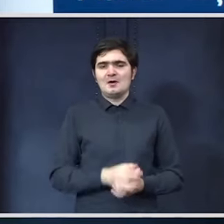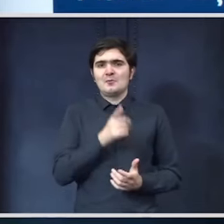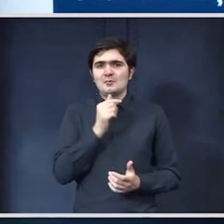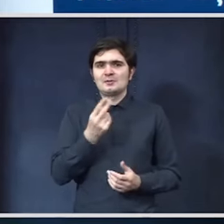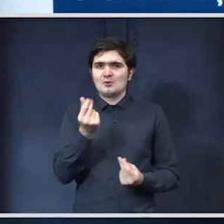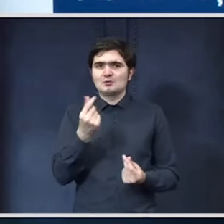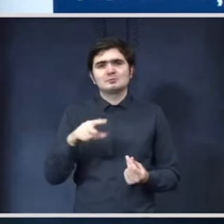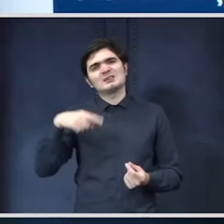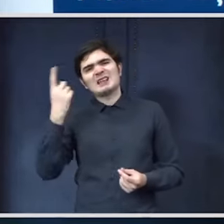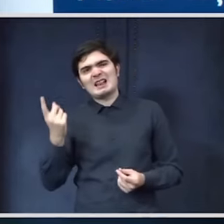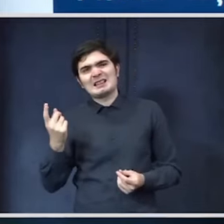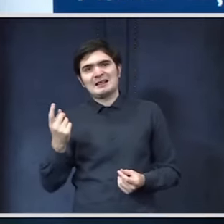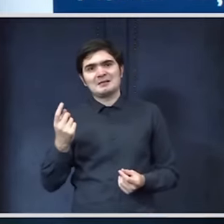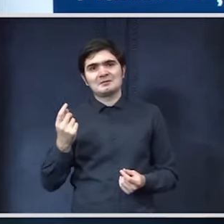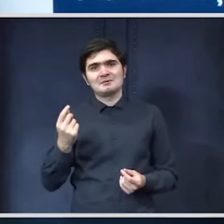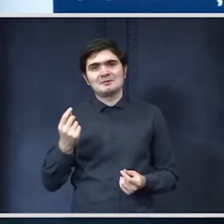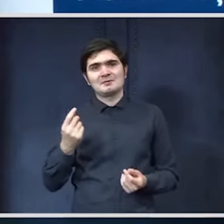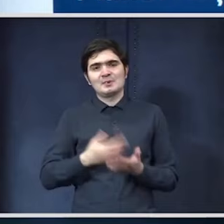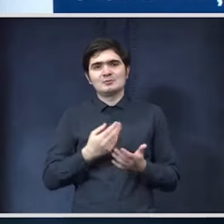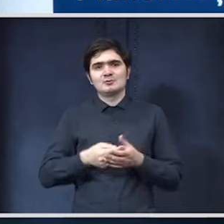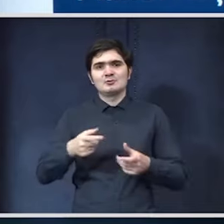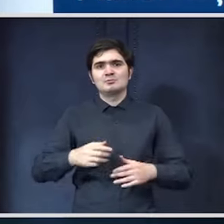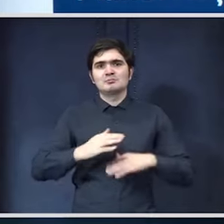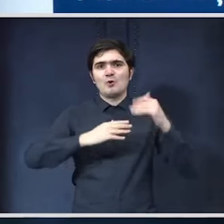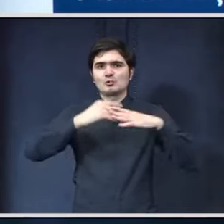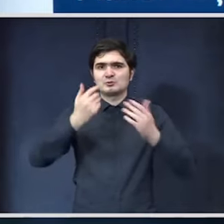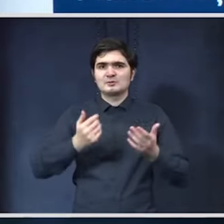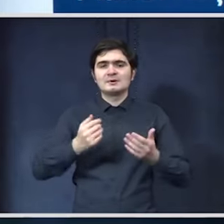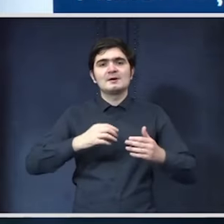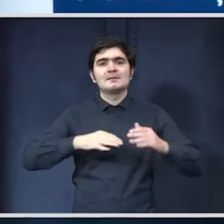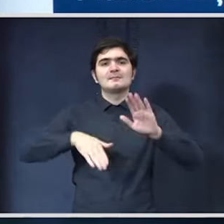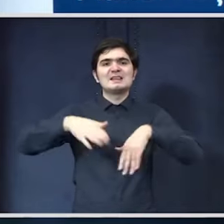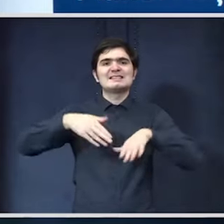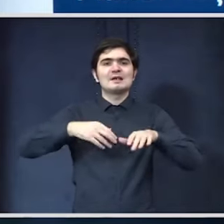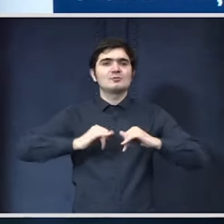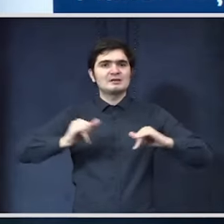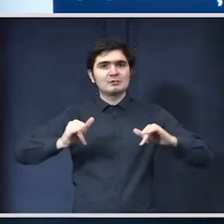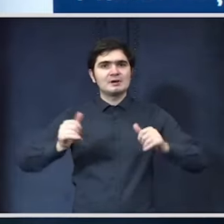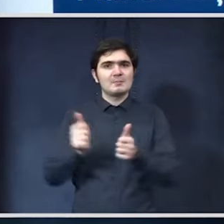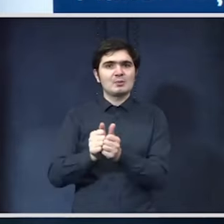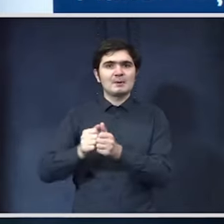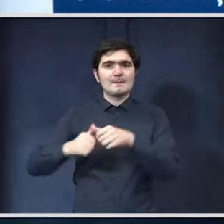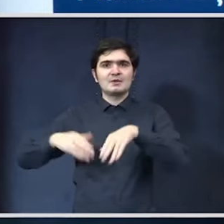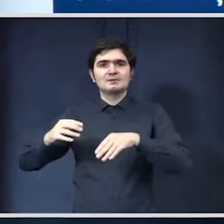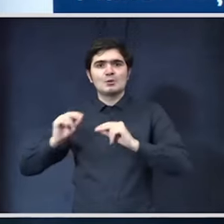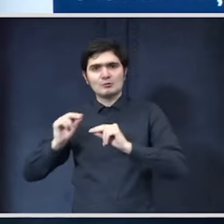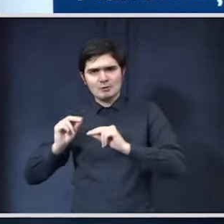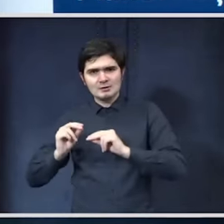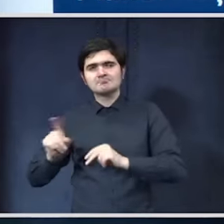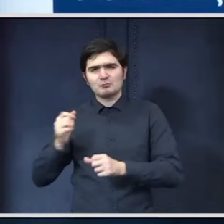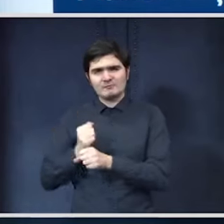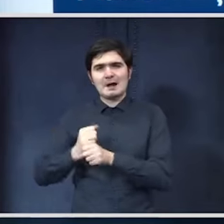costurile sunt altele la costuri de imobiliare deci Ministerul Dezvoltării în planul cu Ministerul Educației vor face